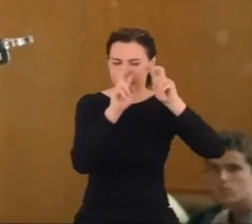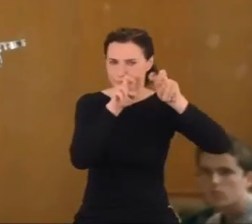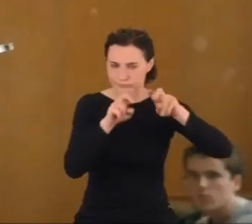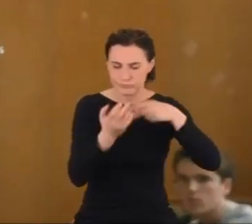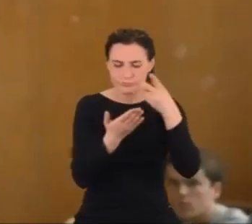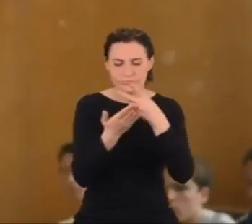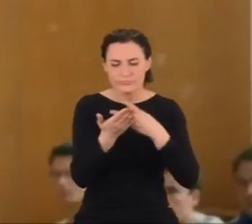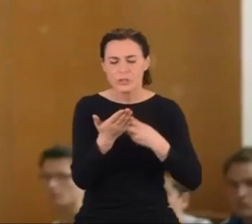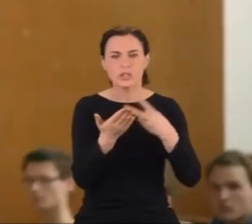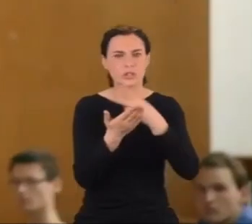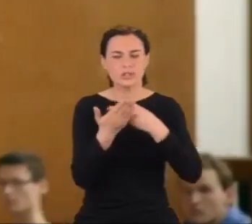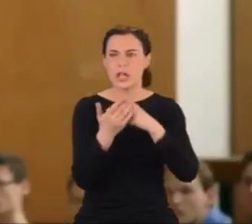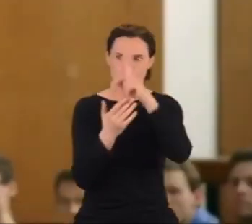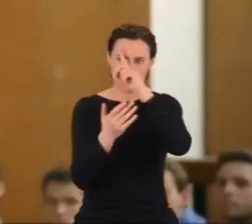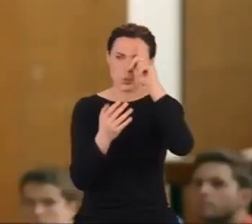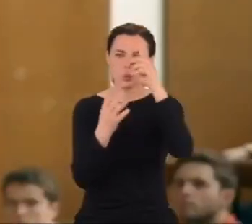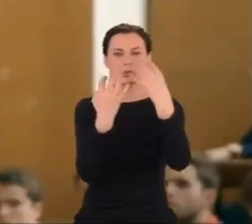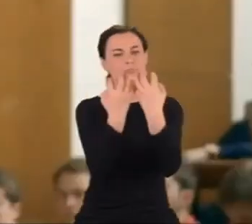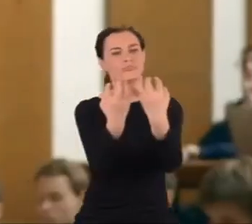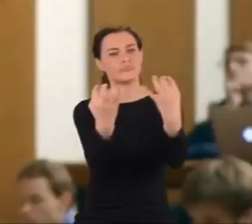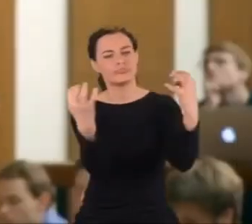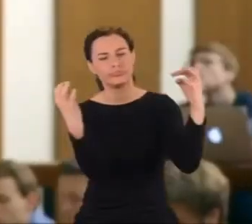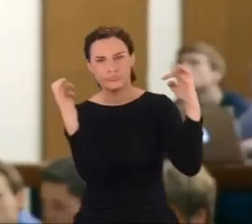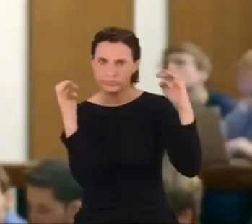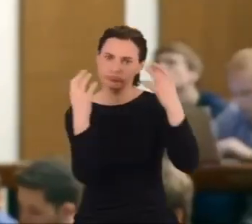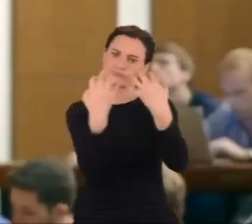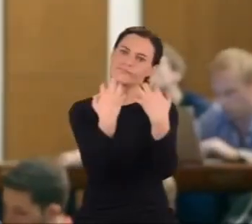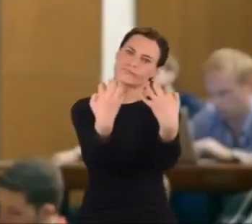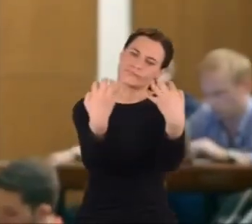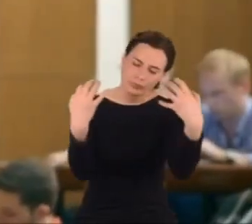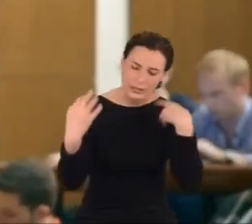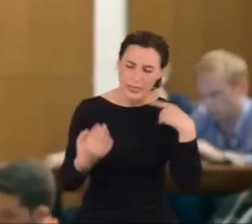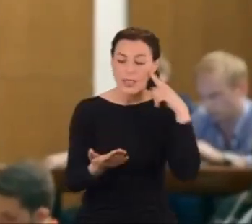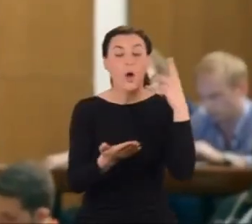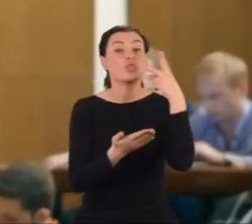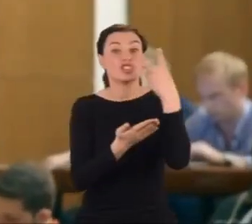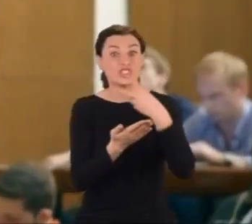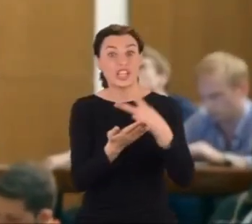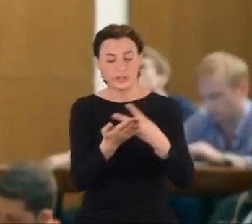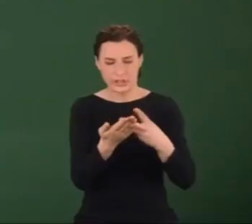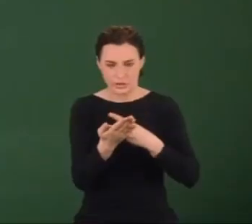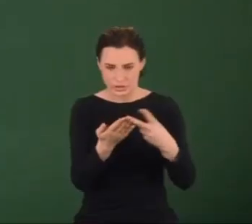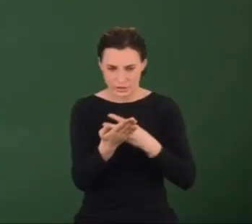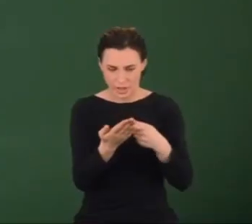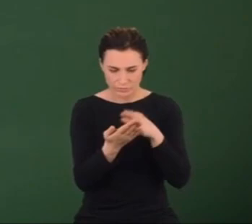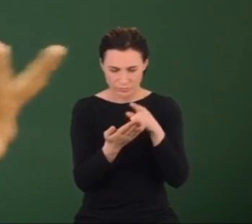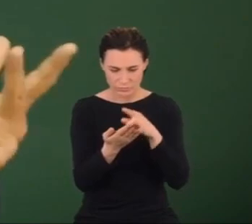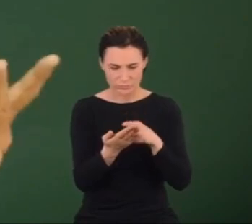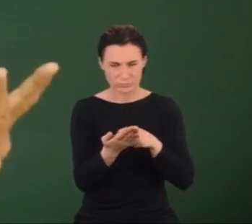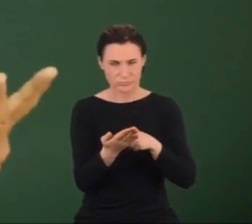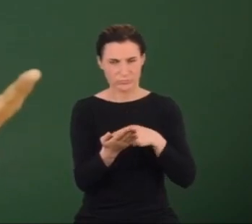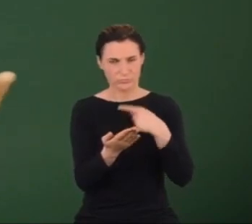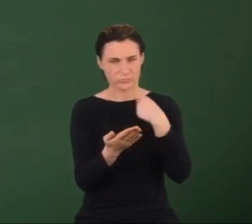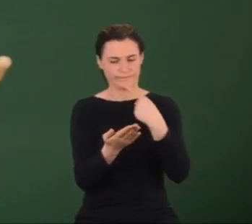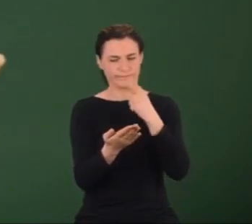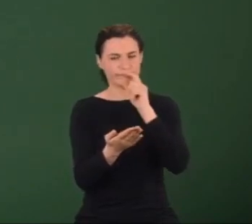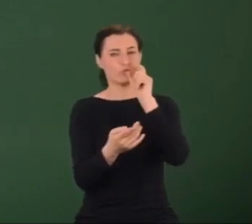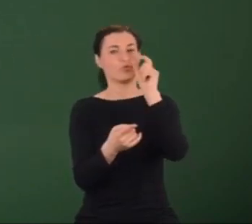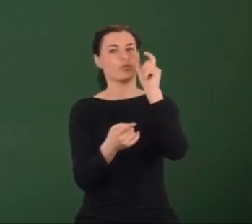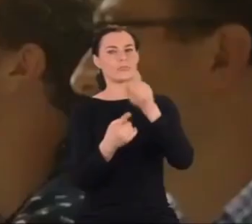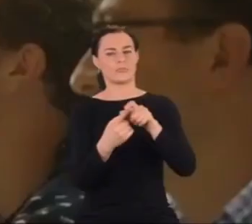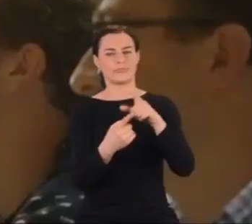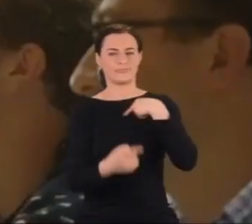W czytelni jest więcej osób, które słyszą, jak podsumowuje lekturę jednym słowem.